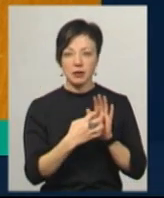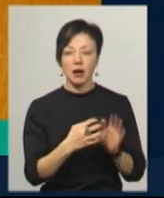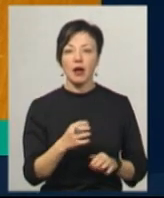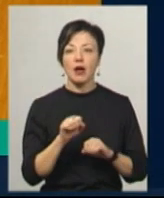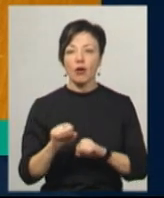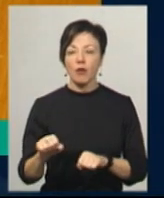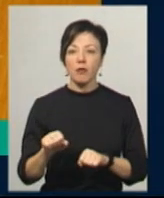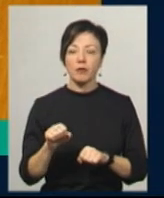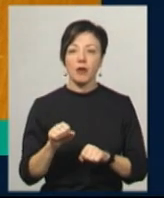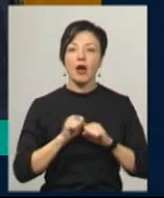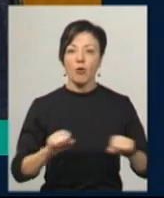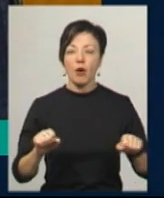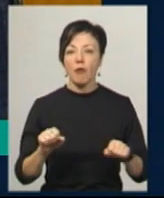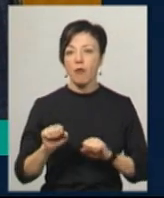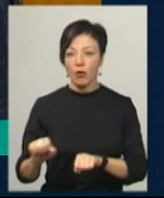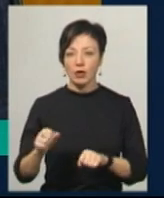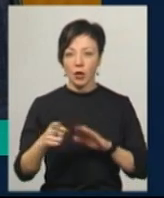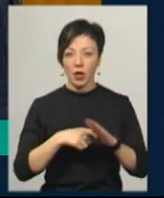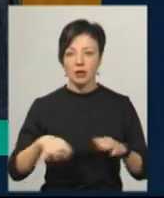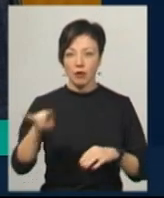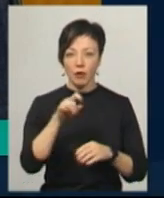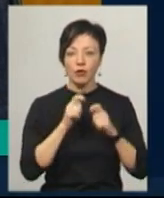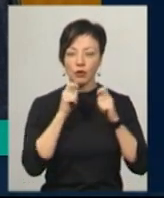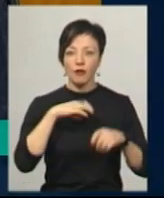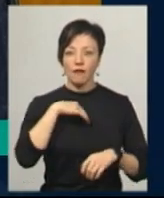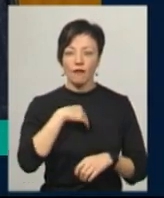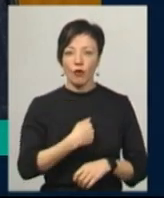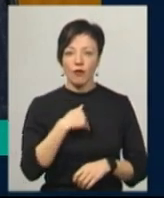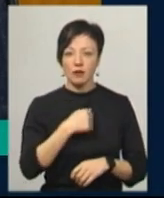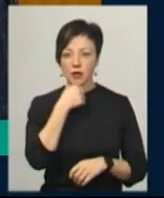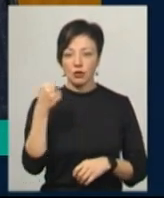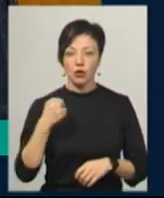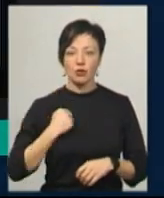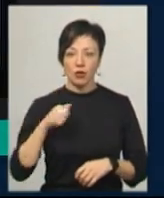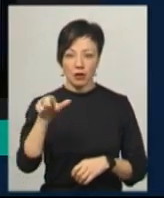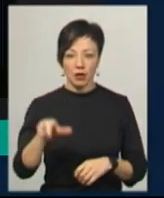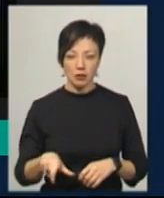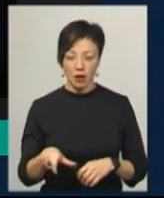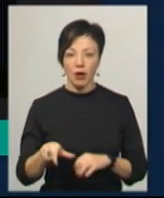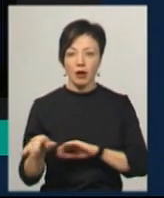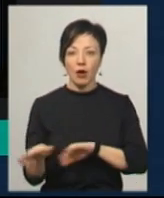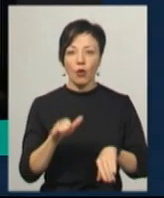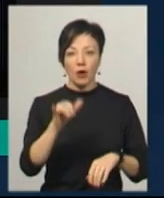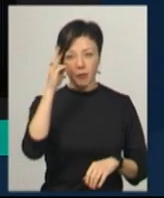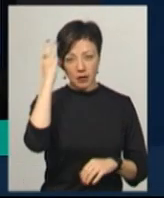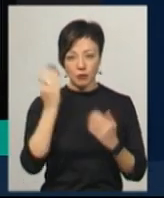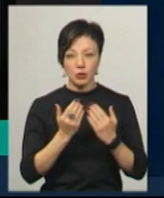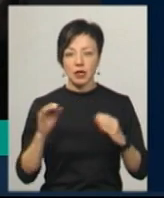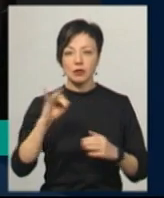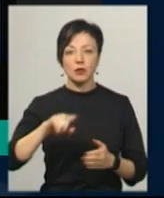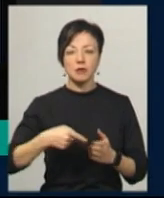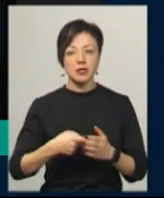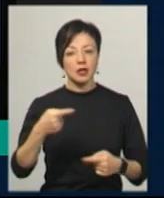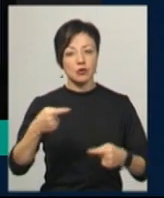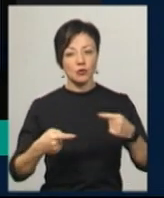оборони Донецького аеропорту вручили вдові старшого солдата, кіборга Руслана Коношенка. У Хмельницькому музеї історії міста